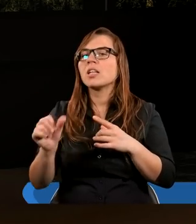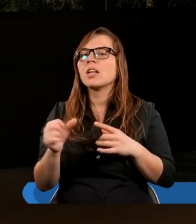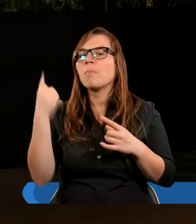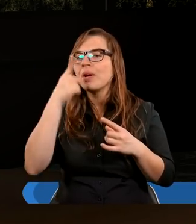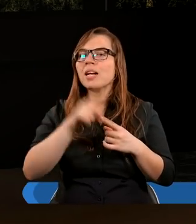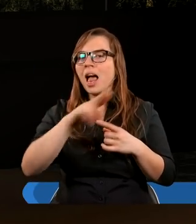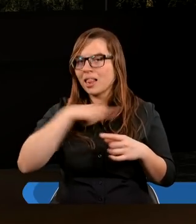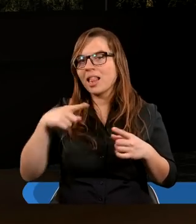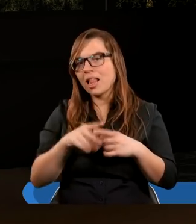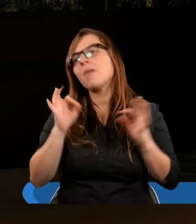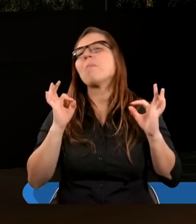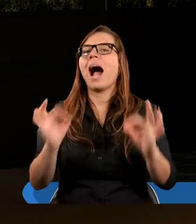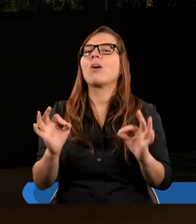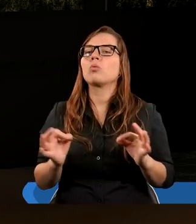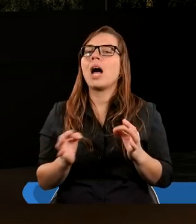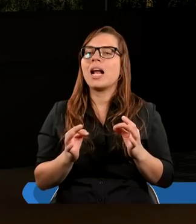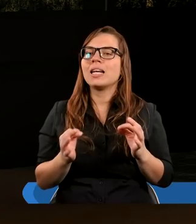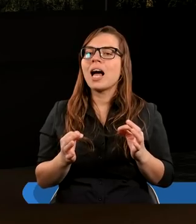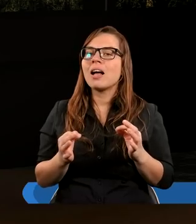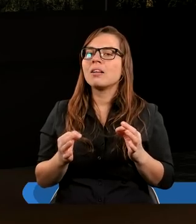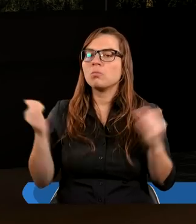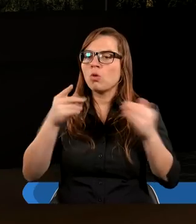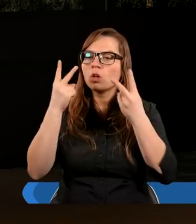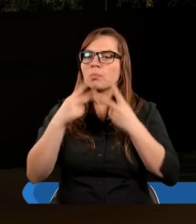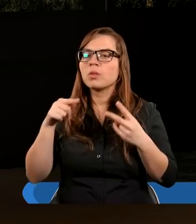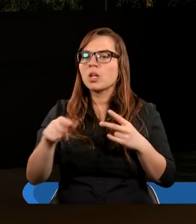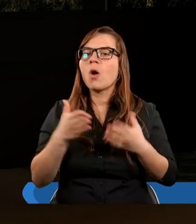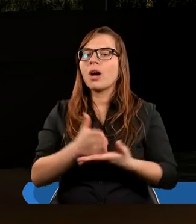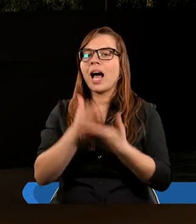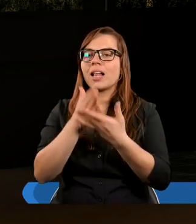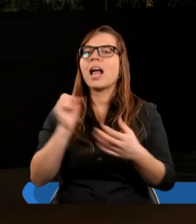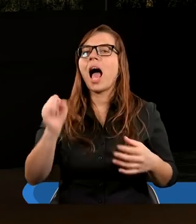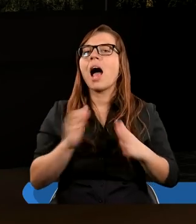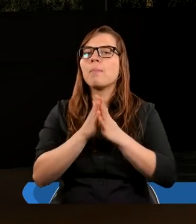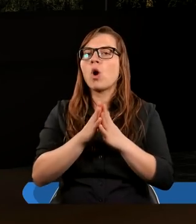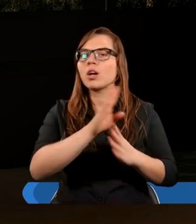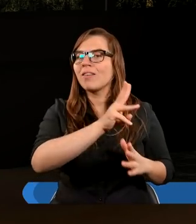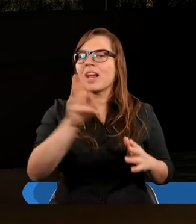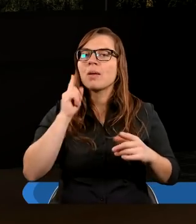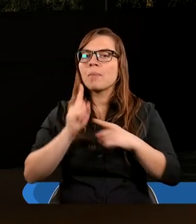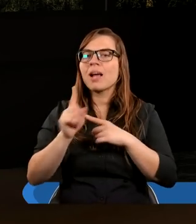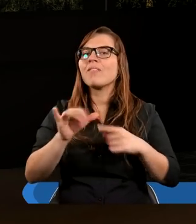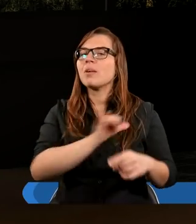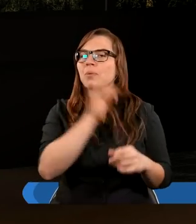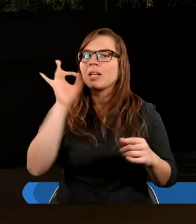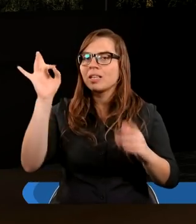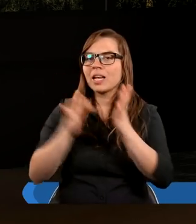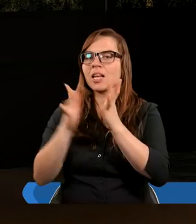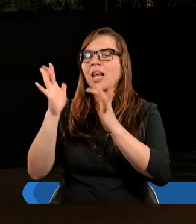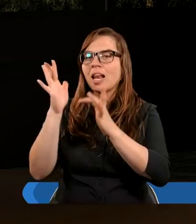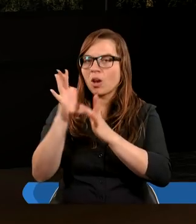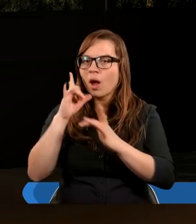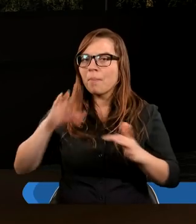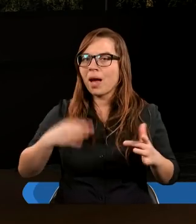myślę dla nas też bardzo aktualna. I może przeczytam tą radę. A proszę was, bracia, w imieniu Pana naszego